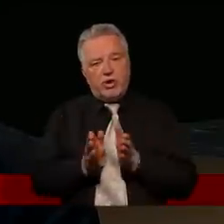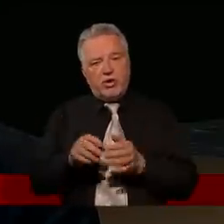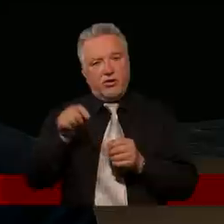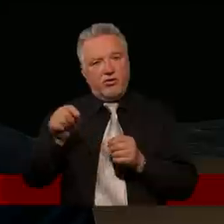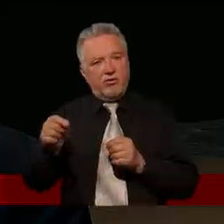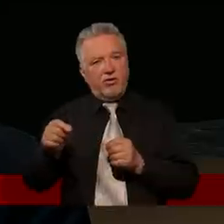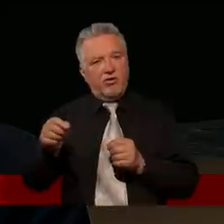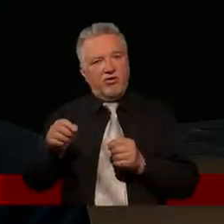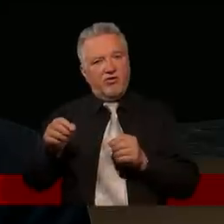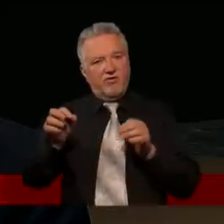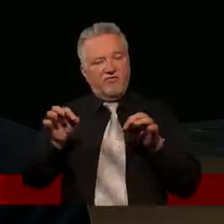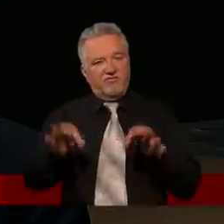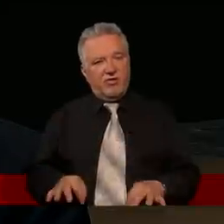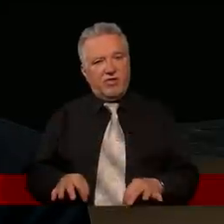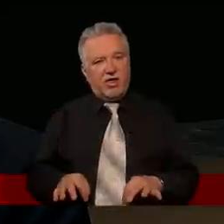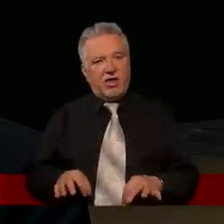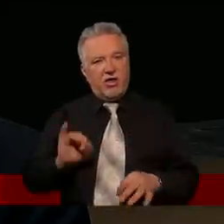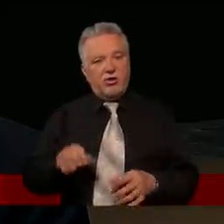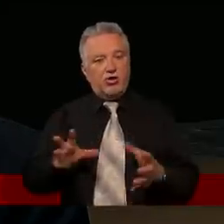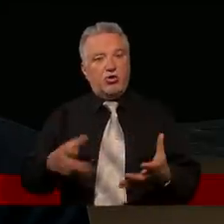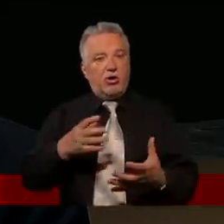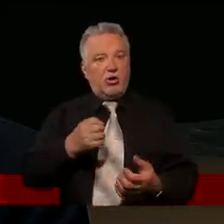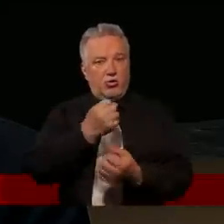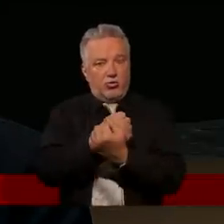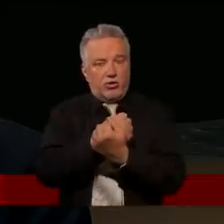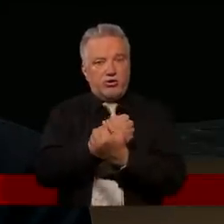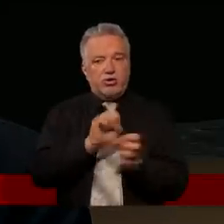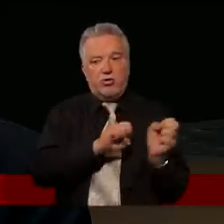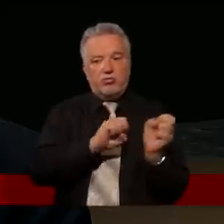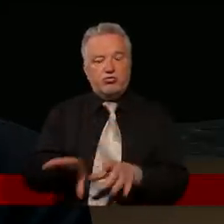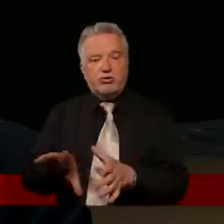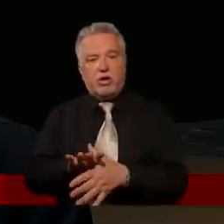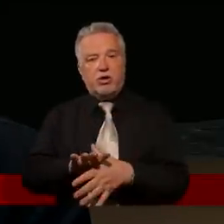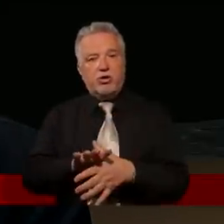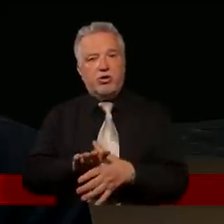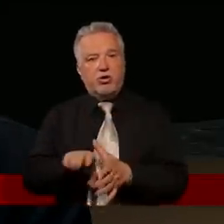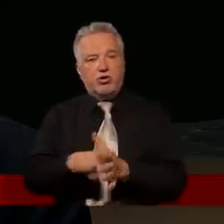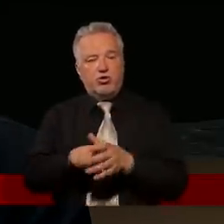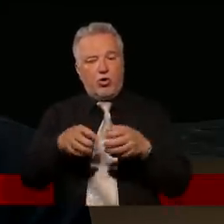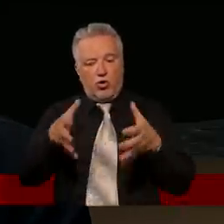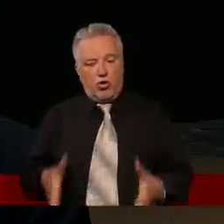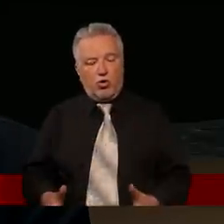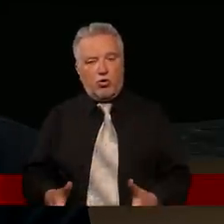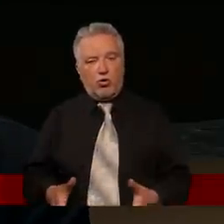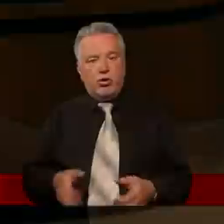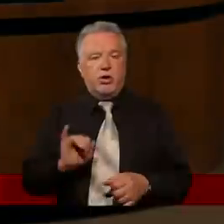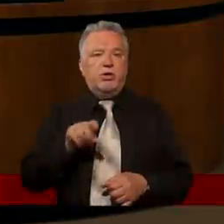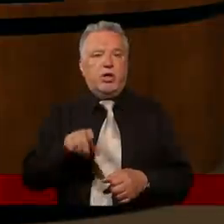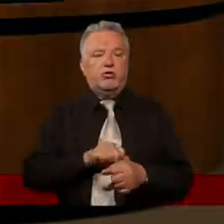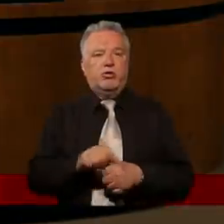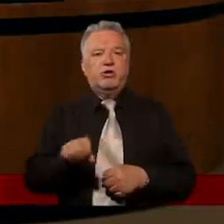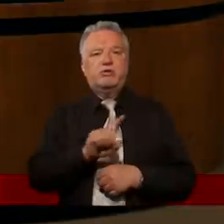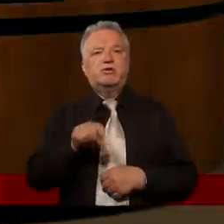wrzuca do lochu. No i tutaj też mamy obraz tego, jak to jest z tym